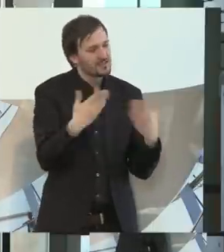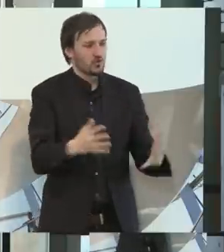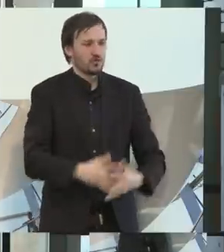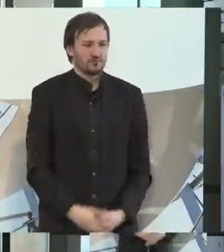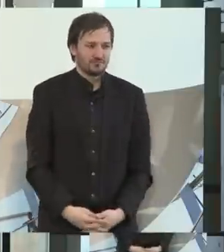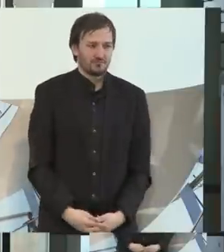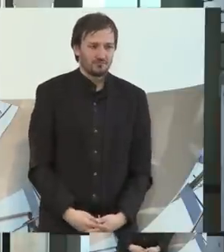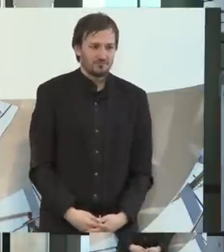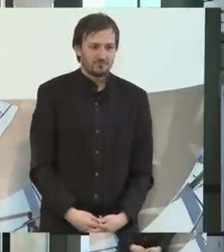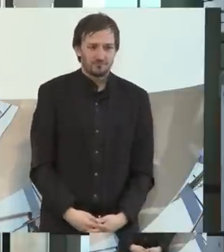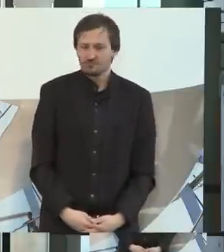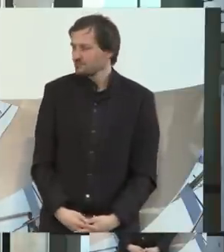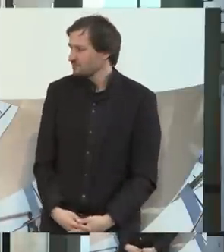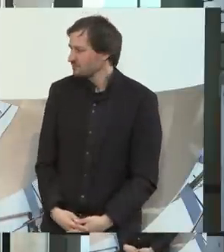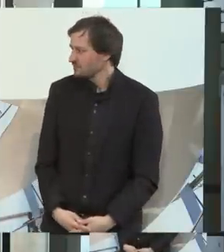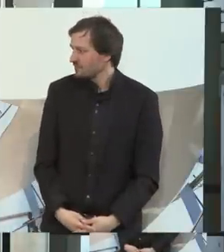Dank, Herr Kallauermann. Ja.